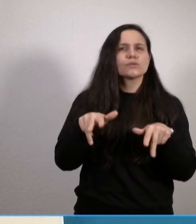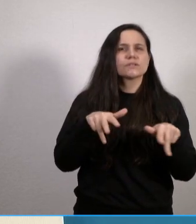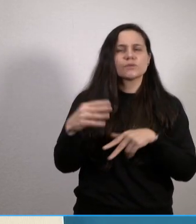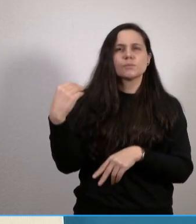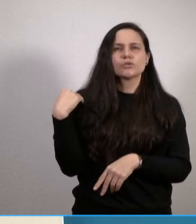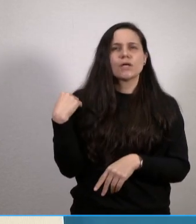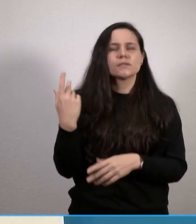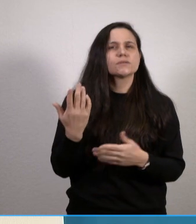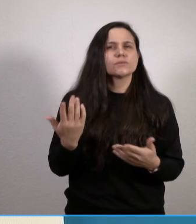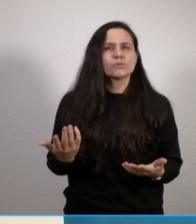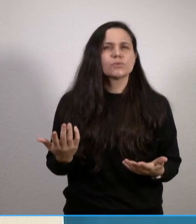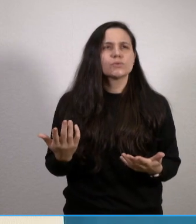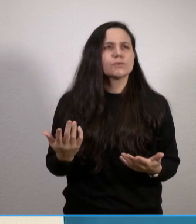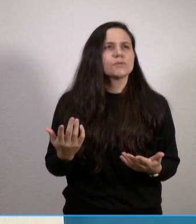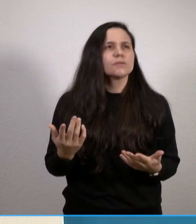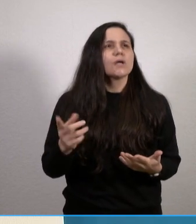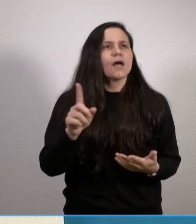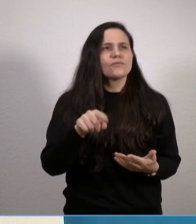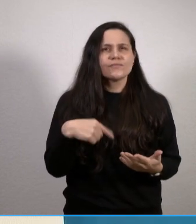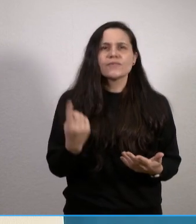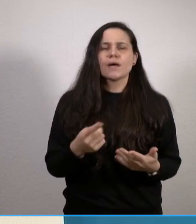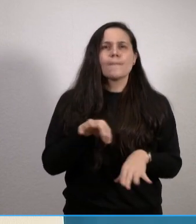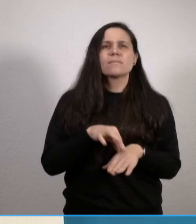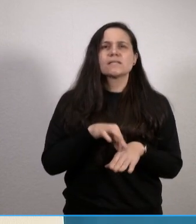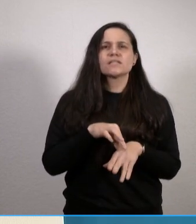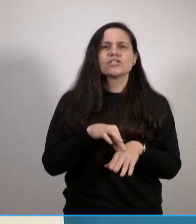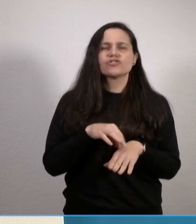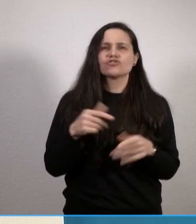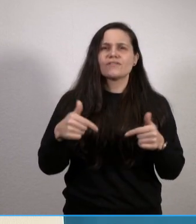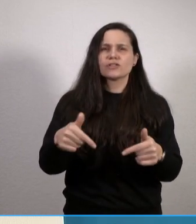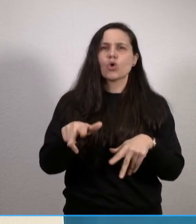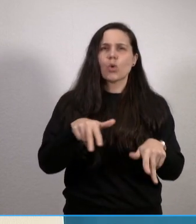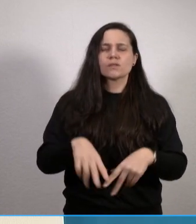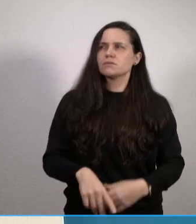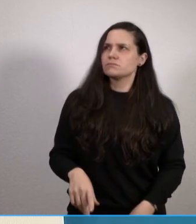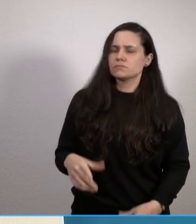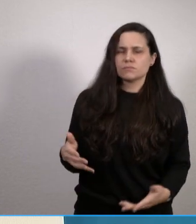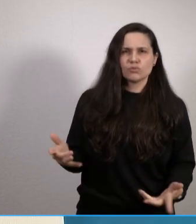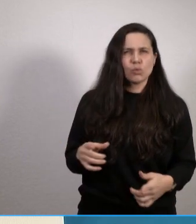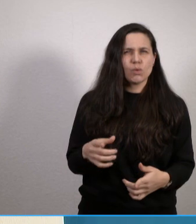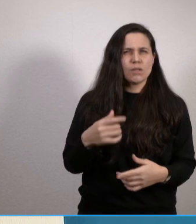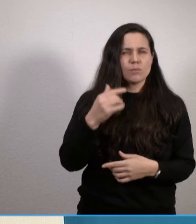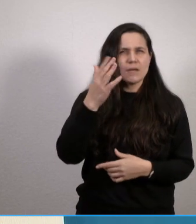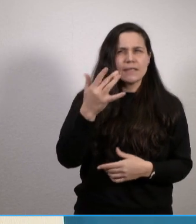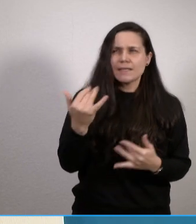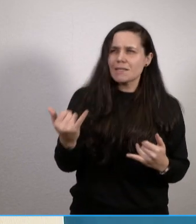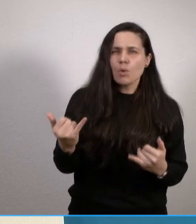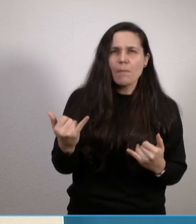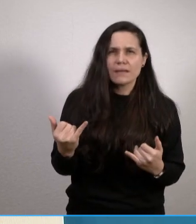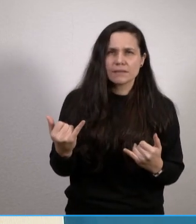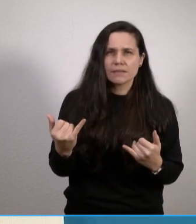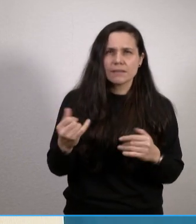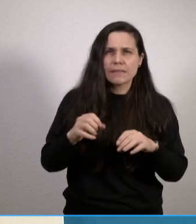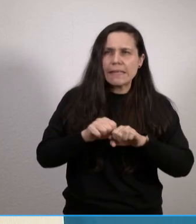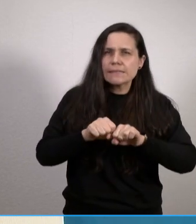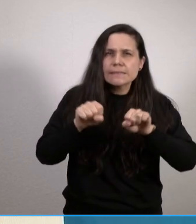Bundesrepublik für die medizinische Versorgung dasteht, habe ich gedacht, wie kann man das in der Situation, wo das System eigentlich von oben bis